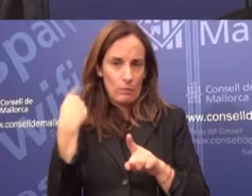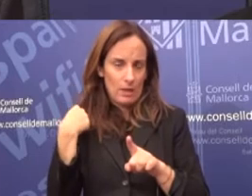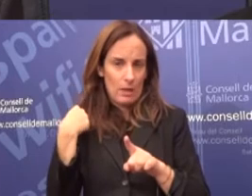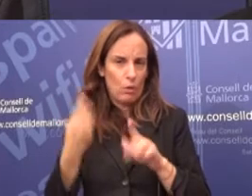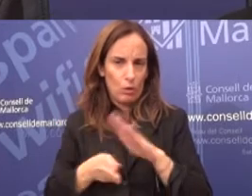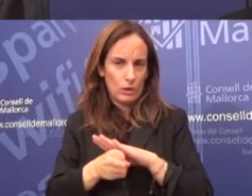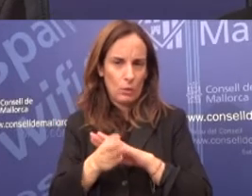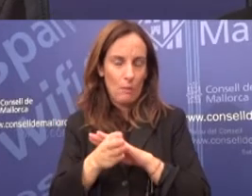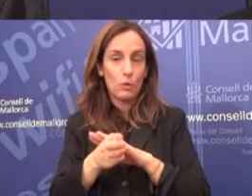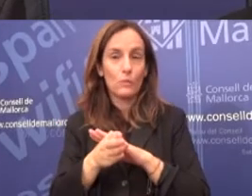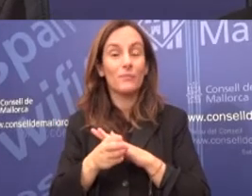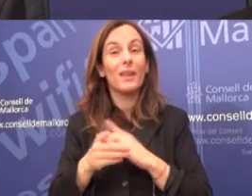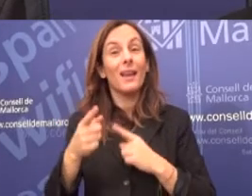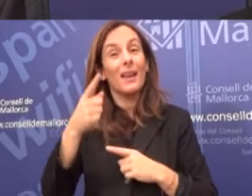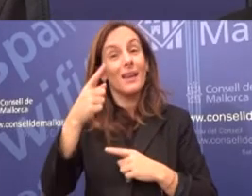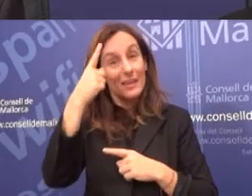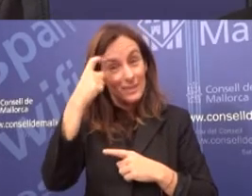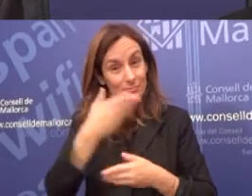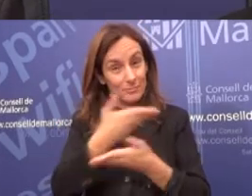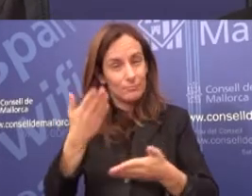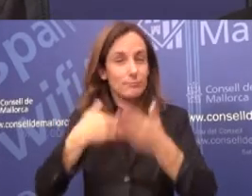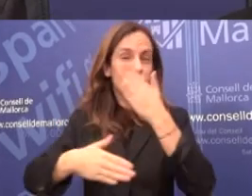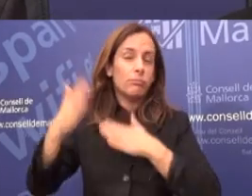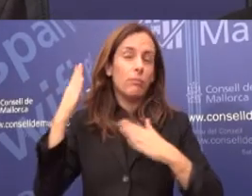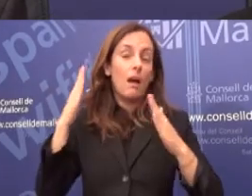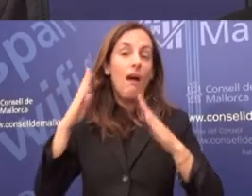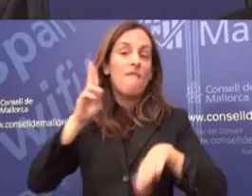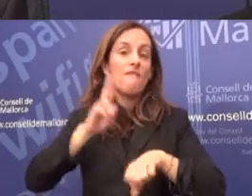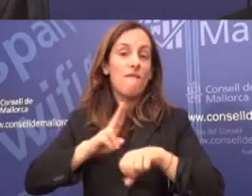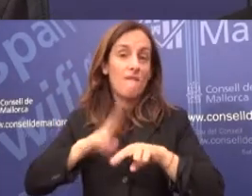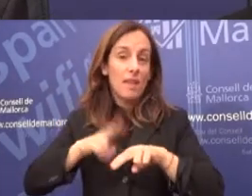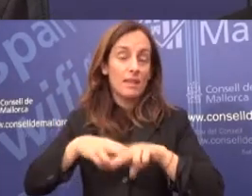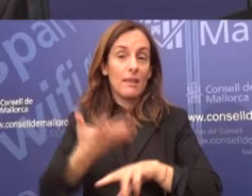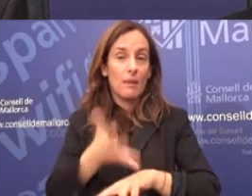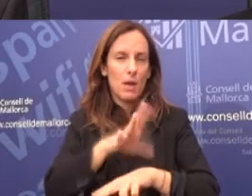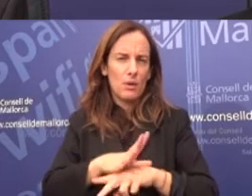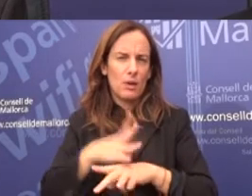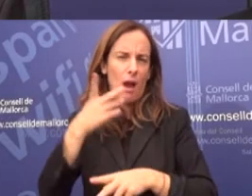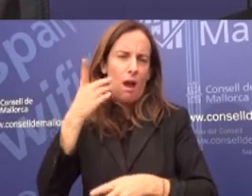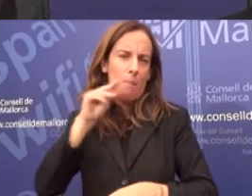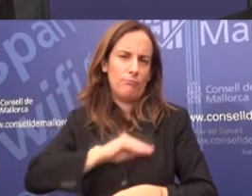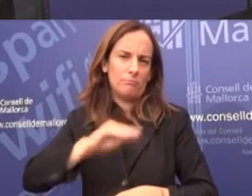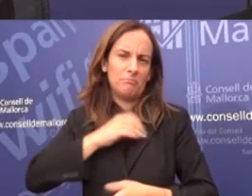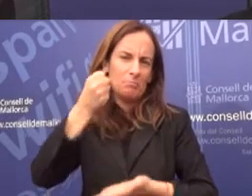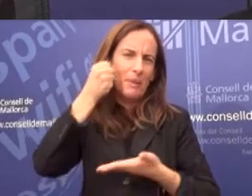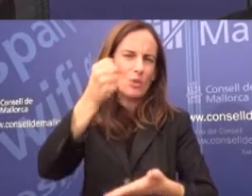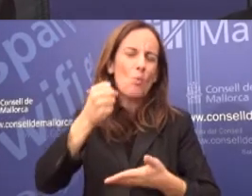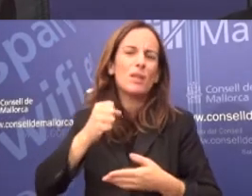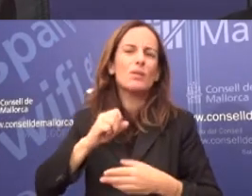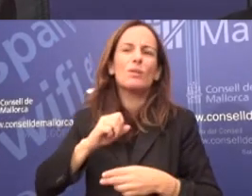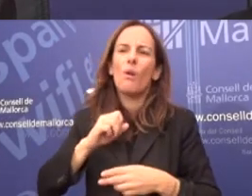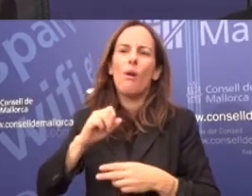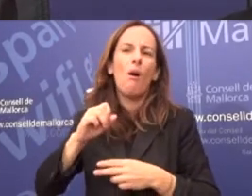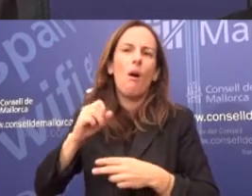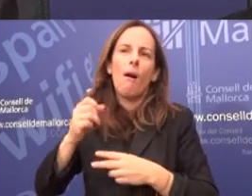l'aportació a la Diada. Recordem que venim d'una Diada bastant, amb un pressupost